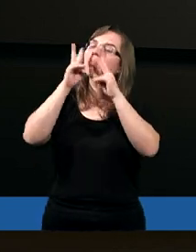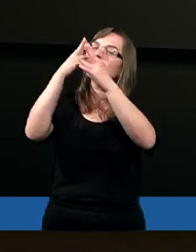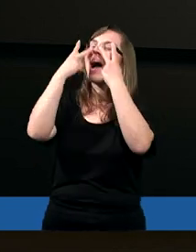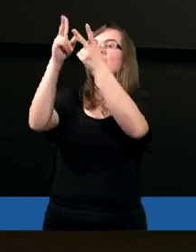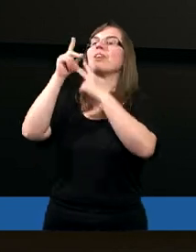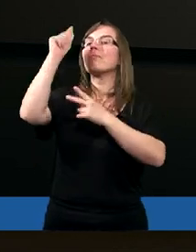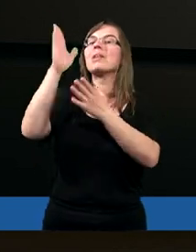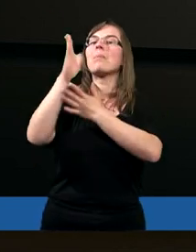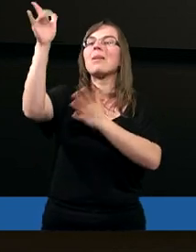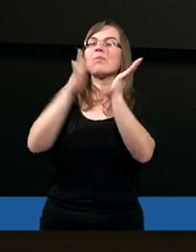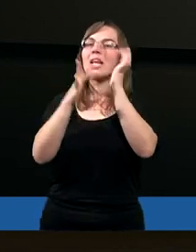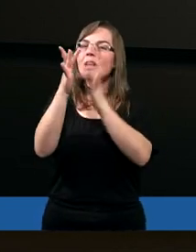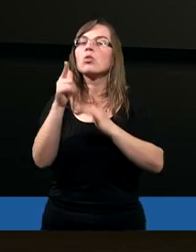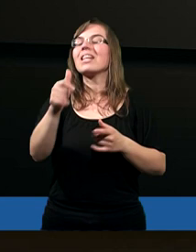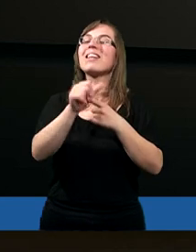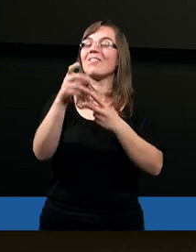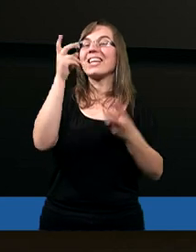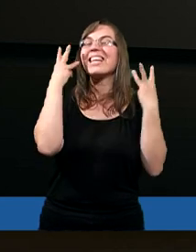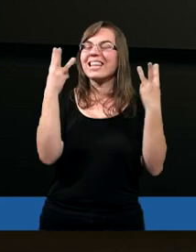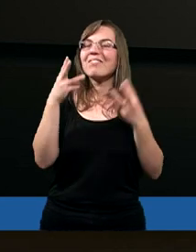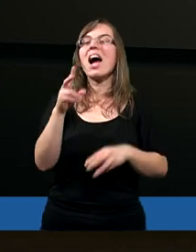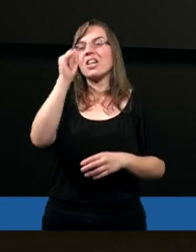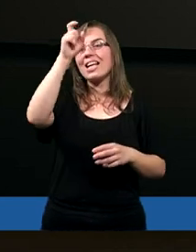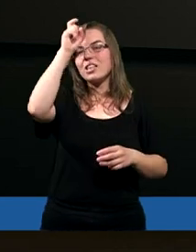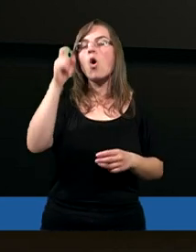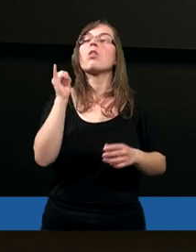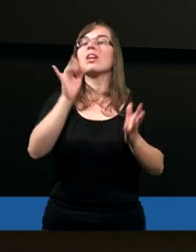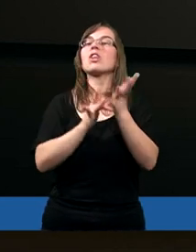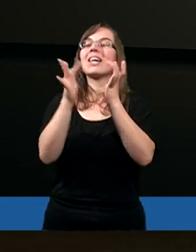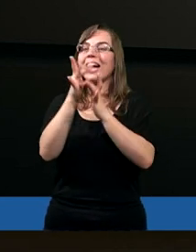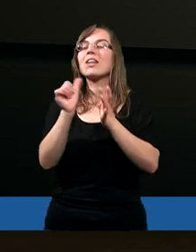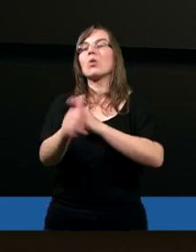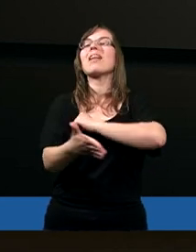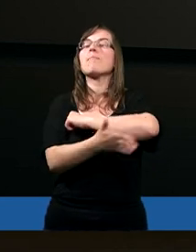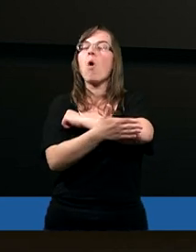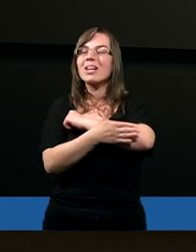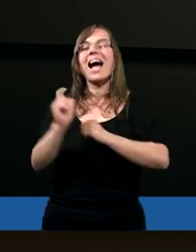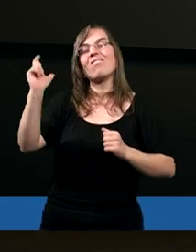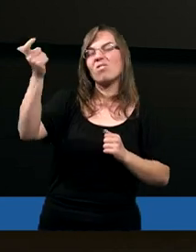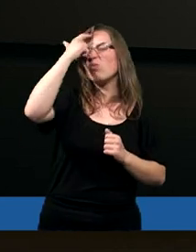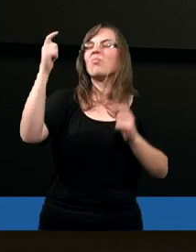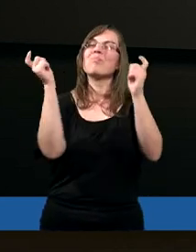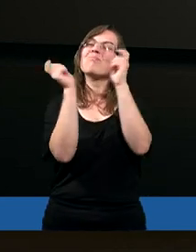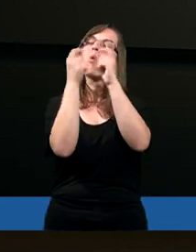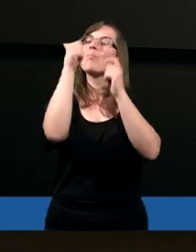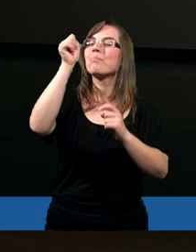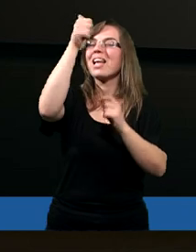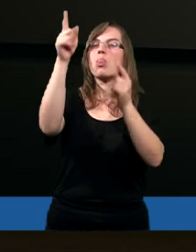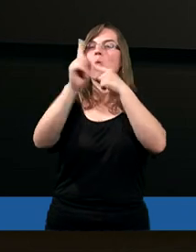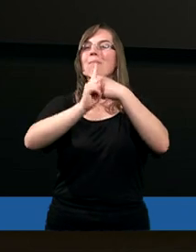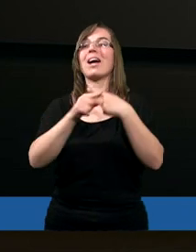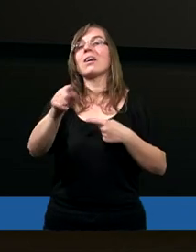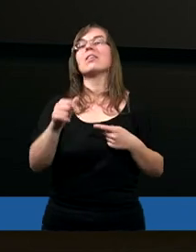mi się wydaje, że to jest bardzo istotne, byśmy rozumieli, że Chrystus jest podstawą, a Pismo Święte jako wiarygodny świadek,